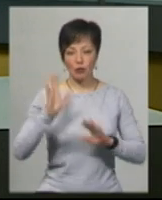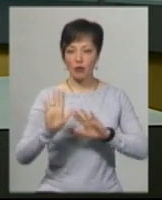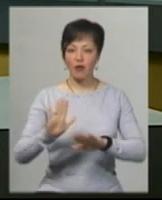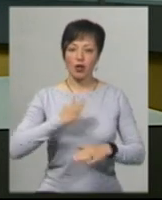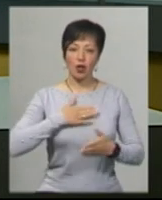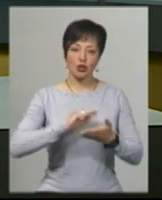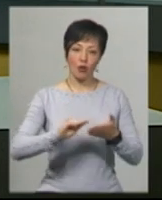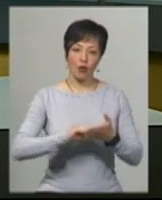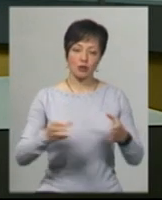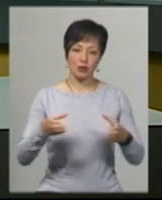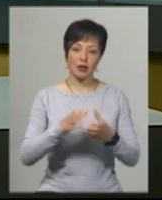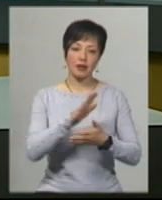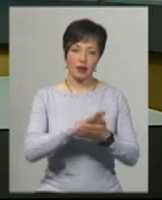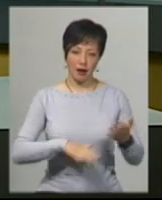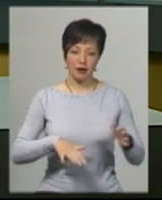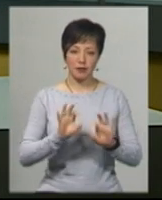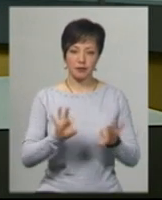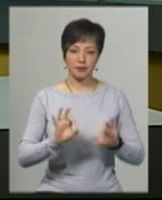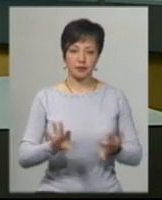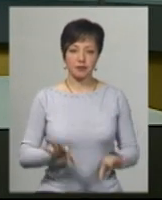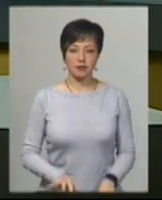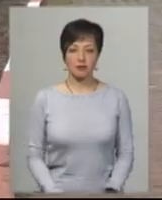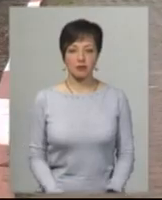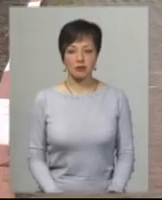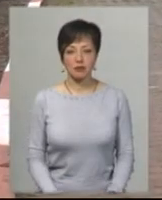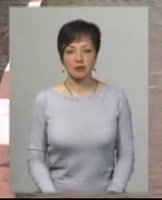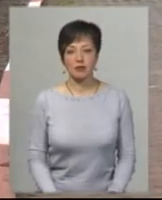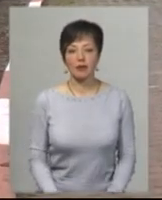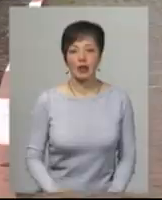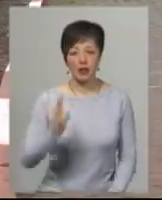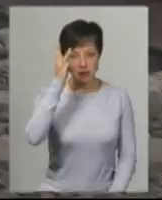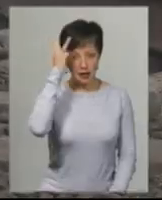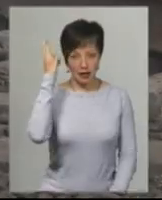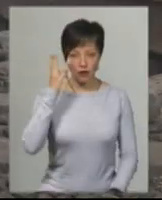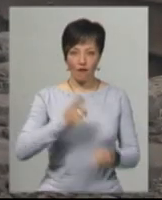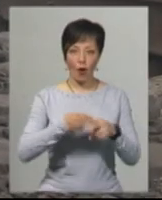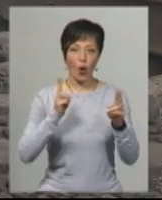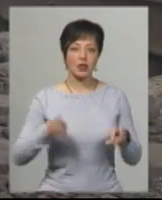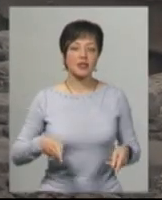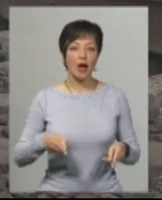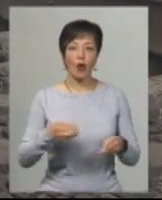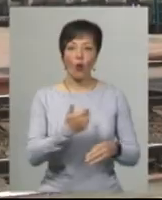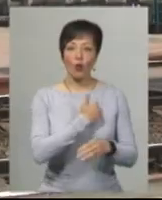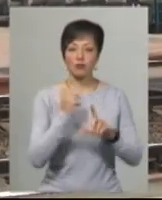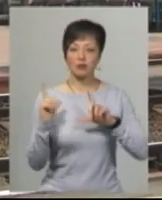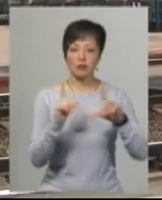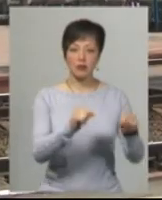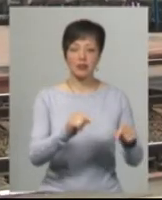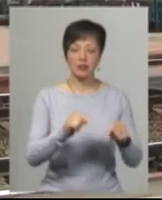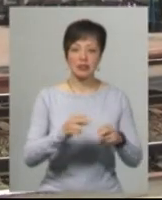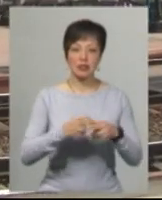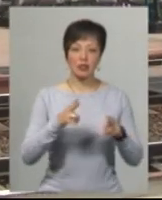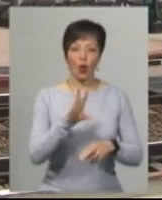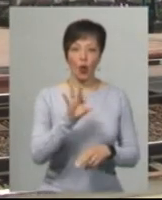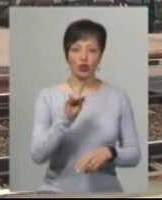наша знімальна група. Подробиці далі у сюжеті. З Хмельницького залізничного вокзалу хоче дістати станції Коржівці